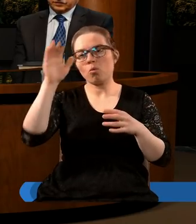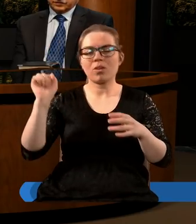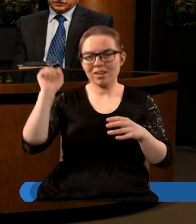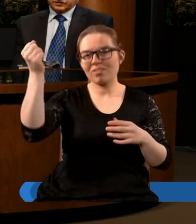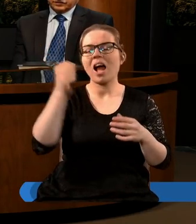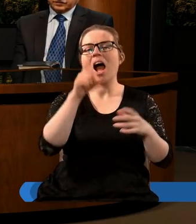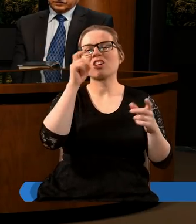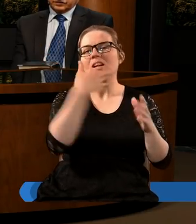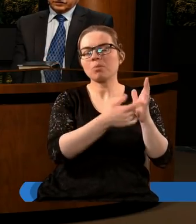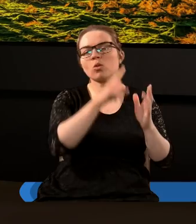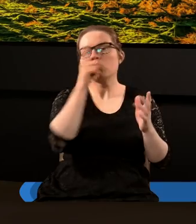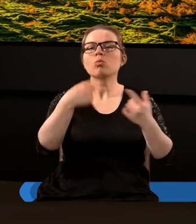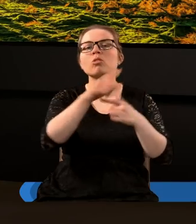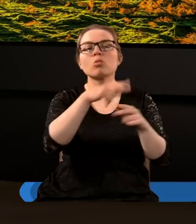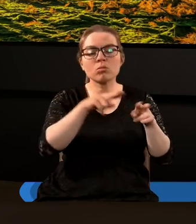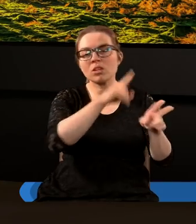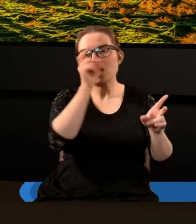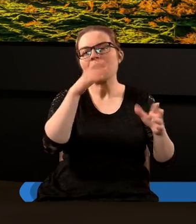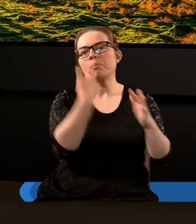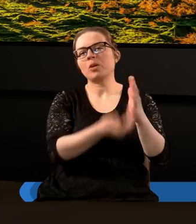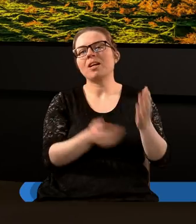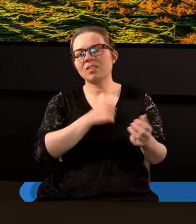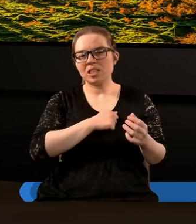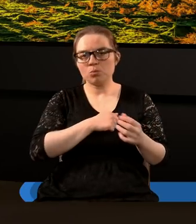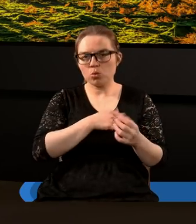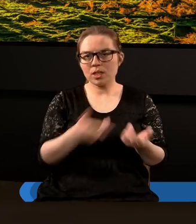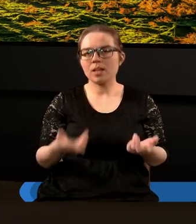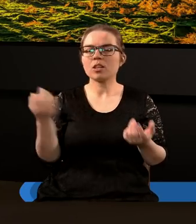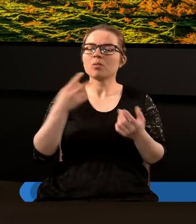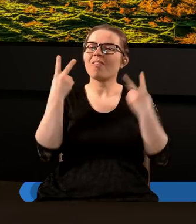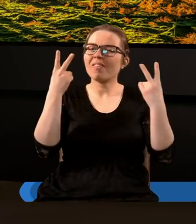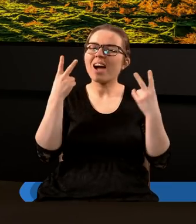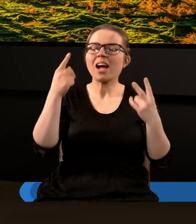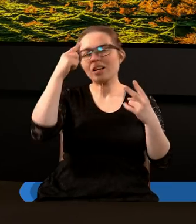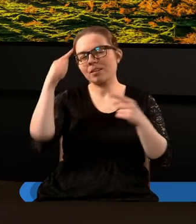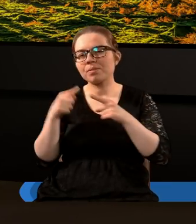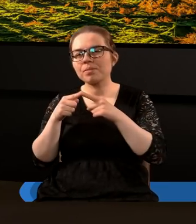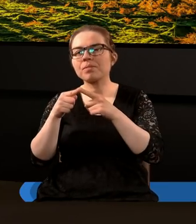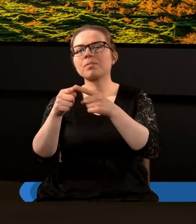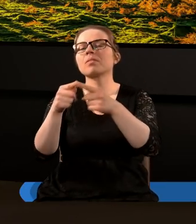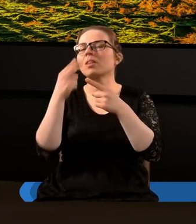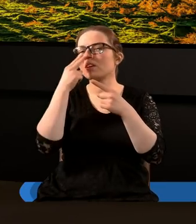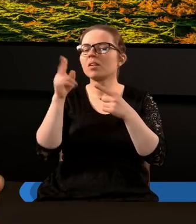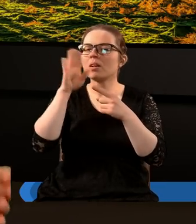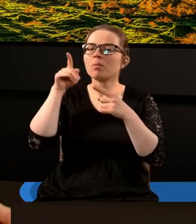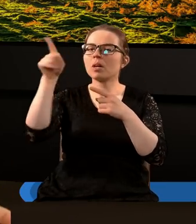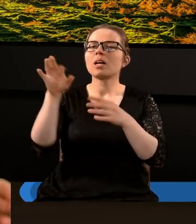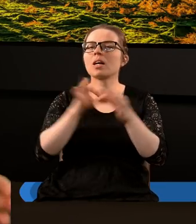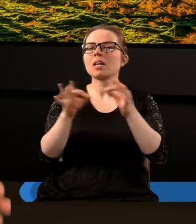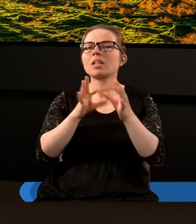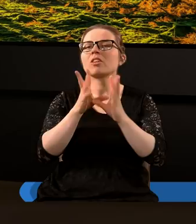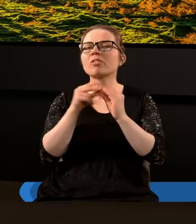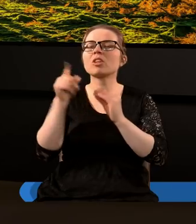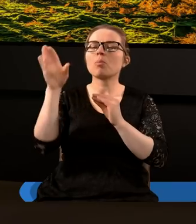końcu prawda i tak samo myślę 12 jest to ważne żebyśmy rozumieli w tym średnastym rozdziale to że historia